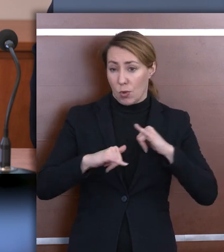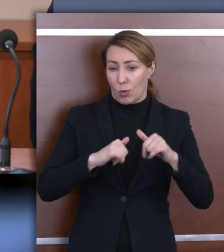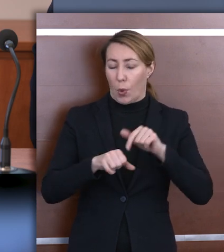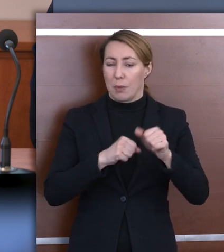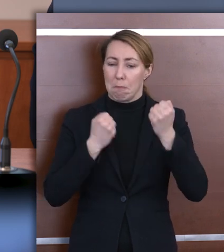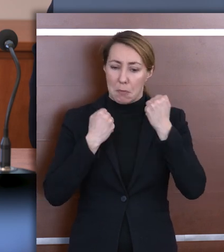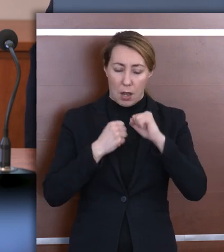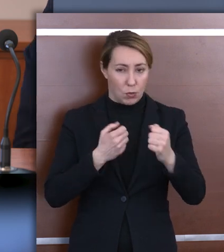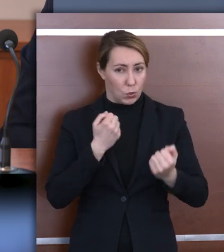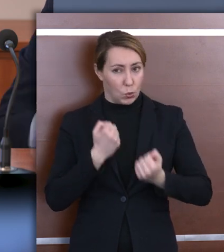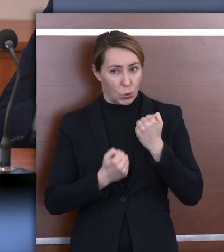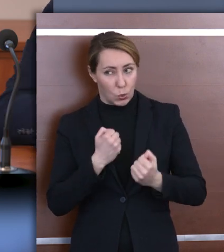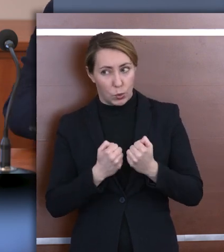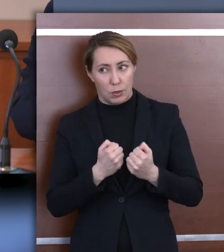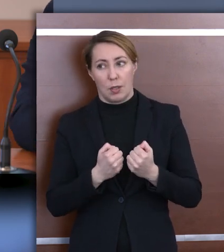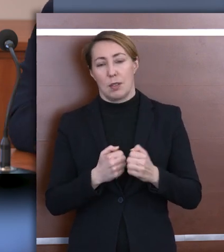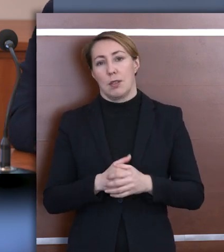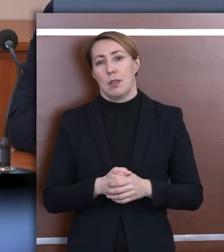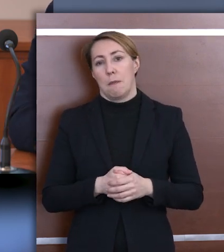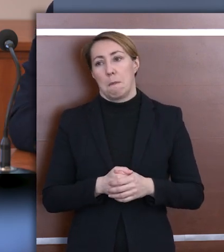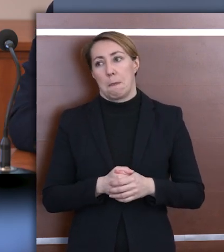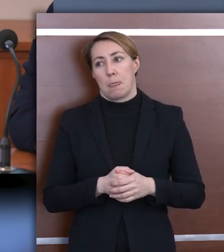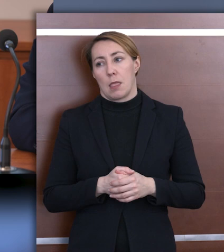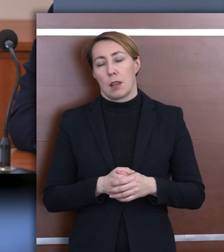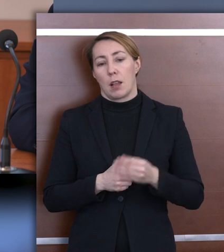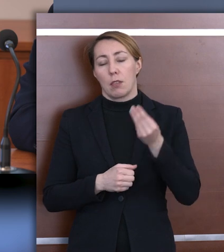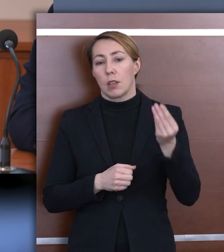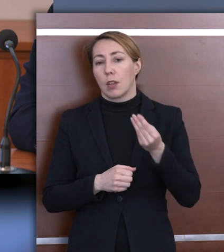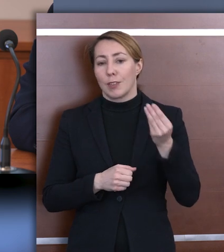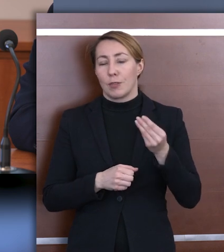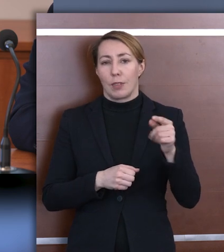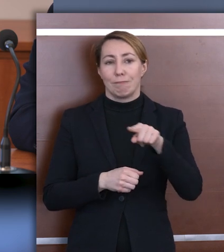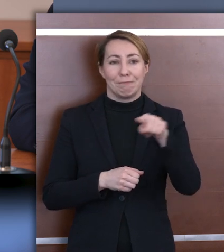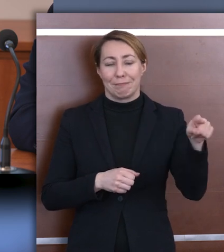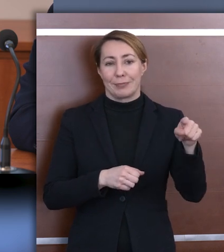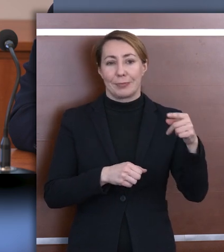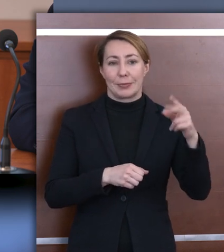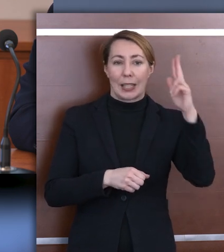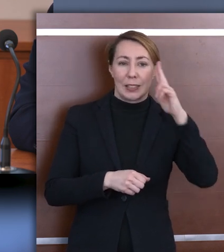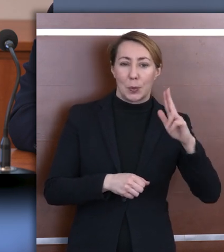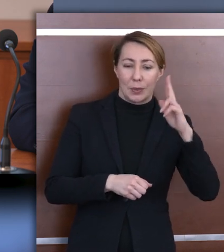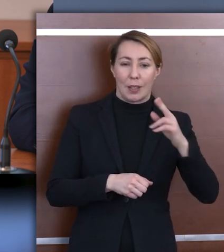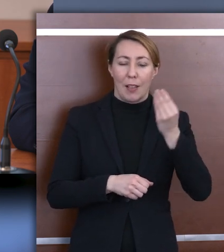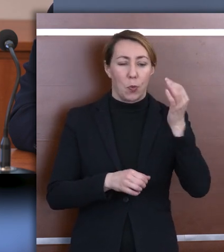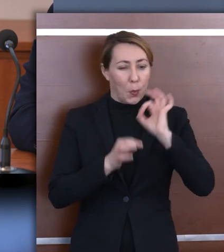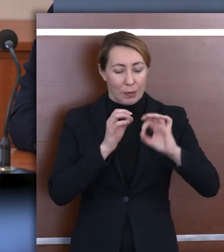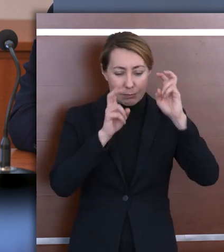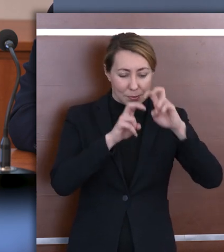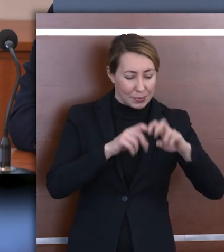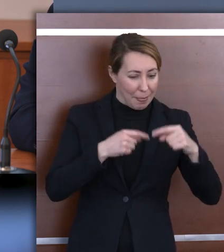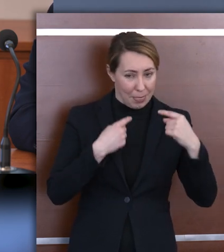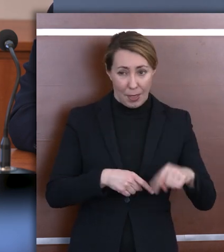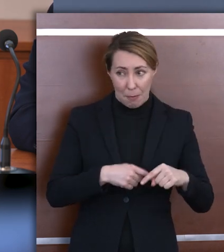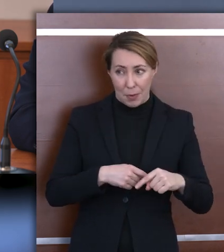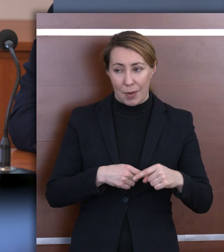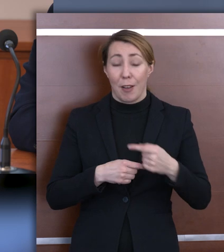trudne, jeszcze przez te jednostki nie do końca rozpoznane, a wiąże się to z bardzo